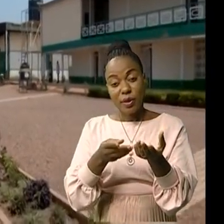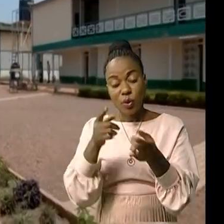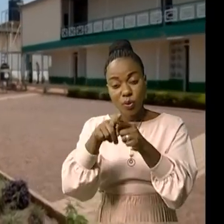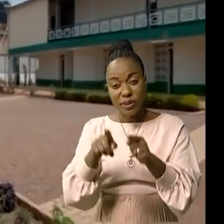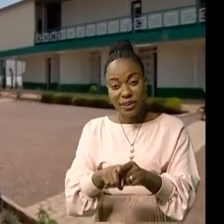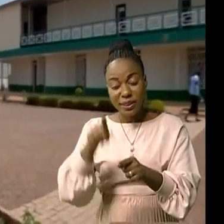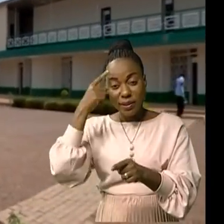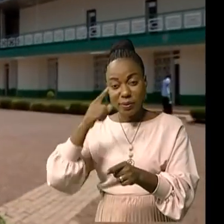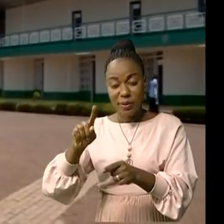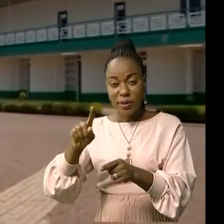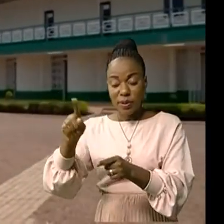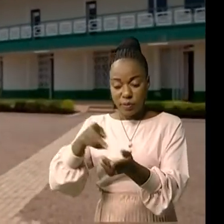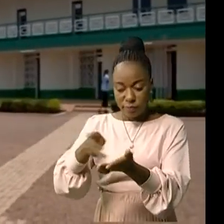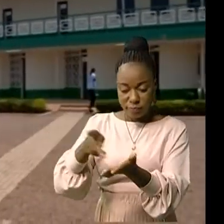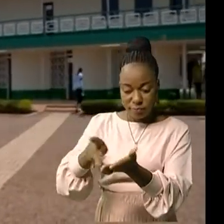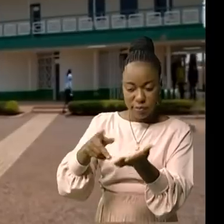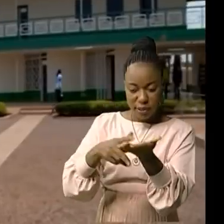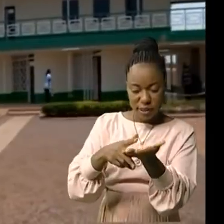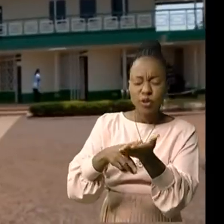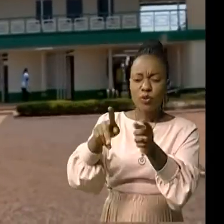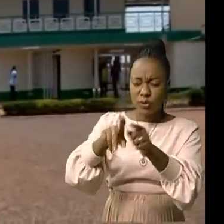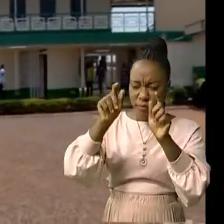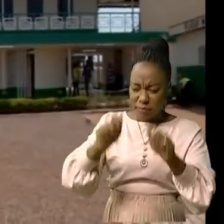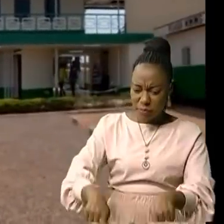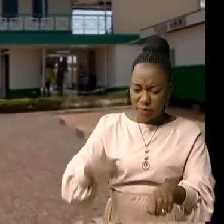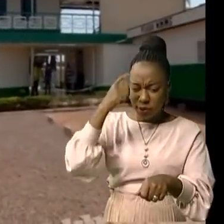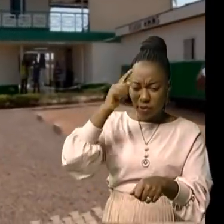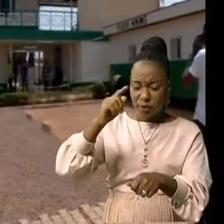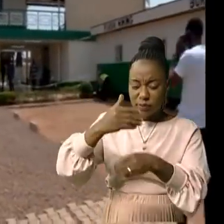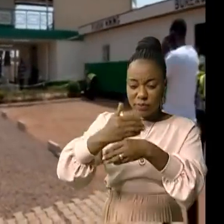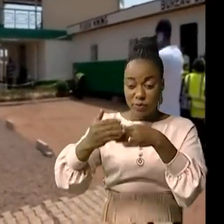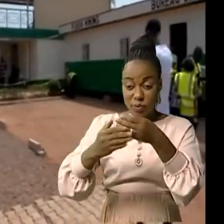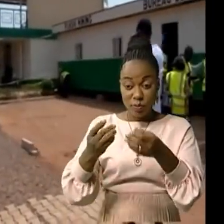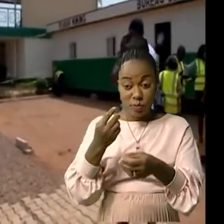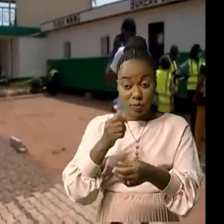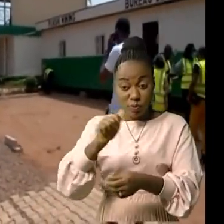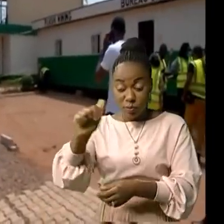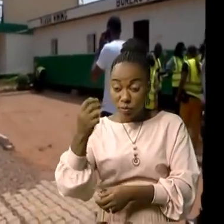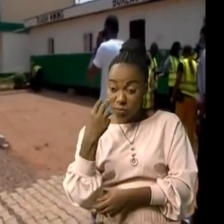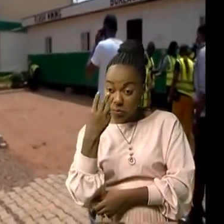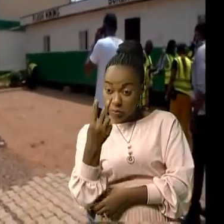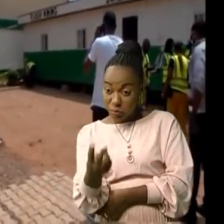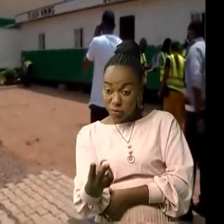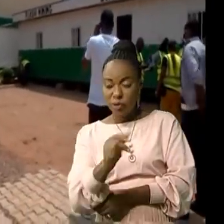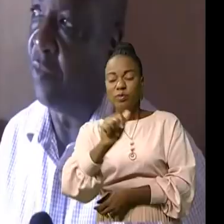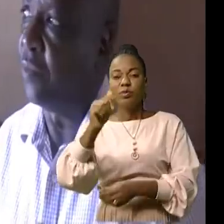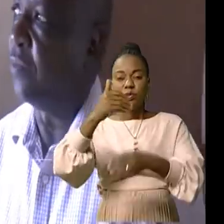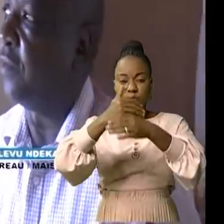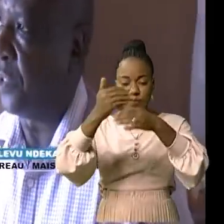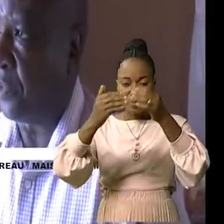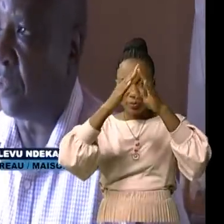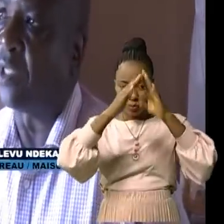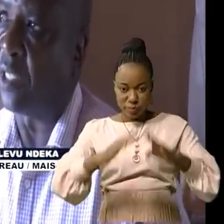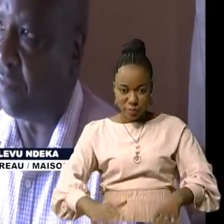minière qui nous permet de faire des œuvres, beaucoup de réalisations que vous